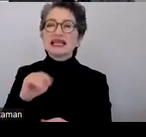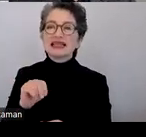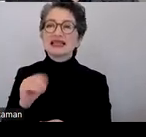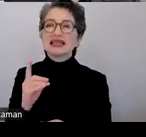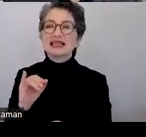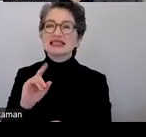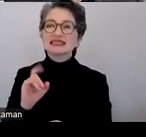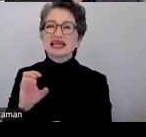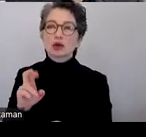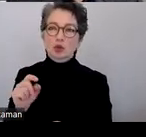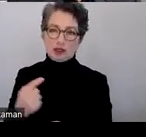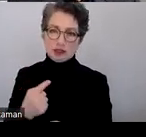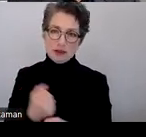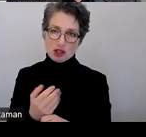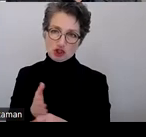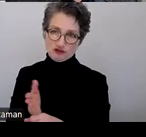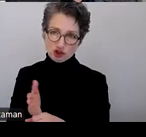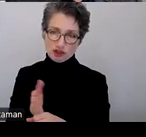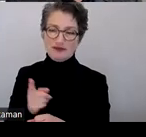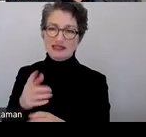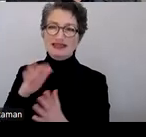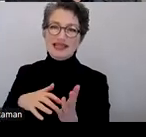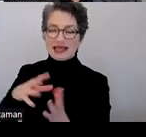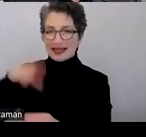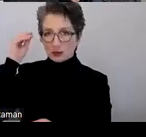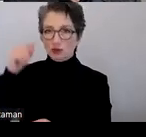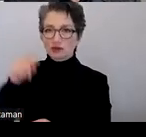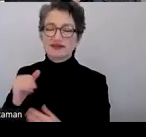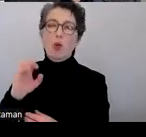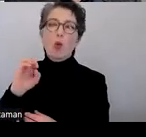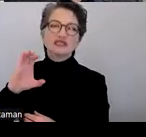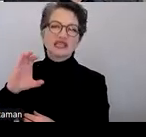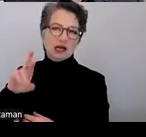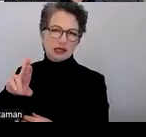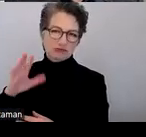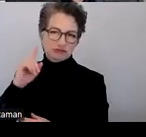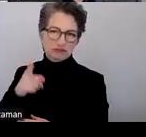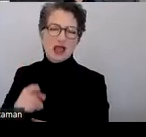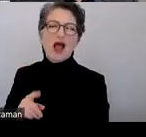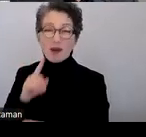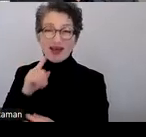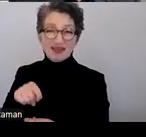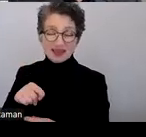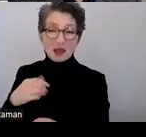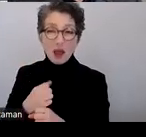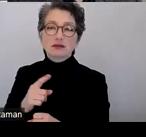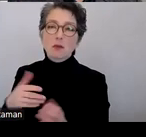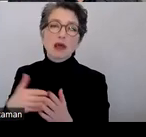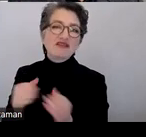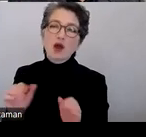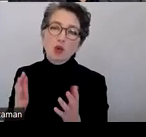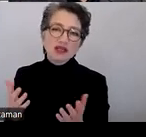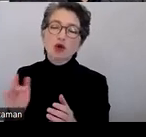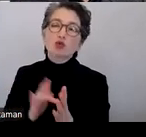Texterkennung und das ist das OCR dann. Aber selbst dann ist es noch nicht lange nicht barrierefrei, weil dann fehlt immer noch die Struktur.